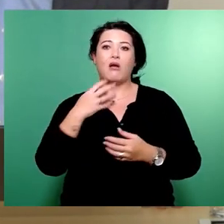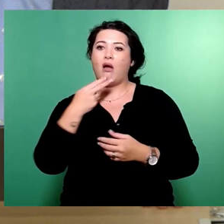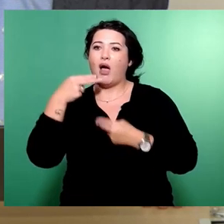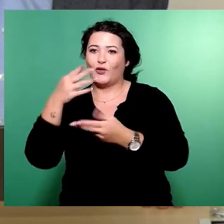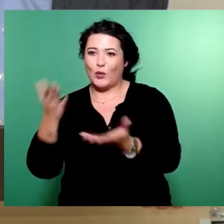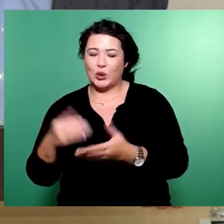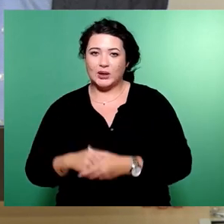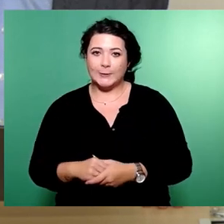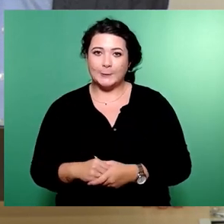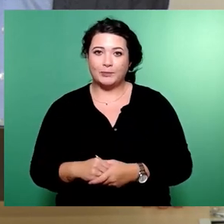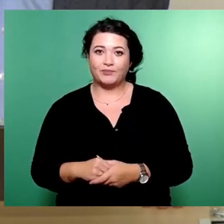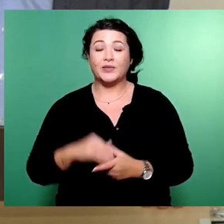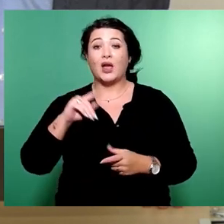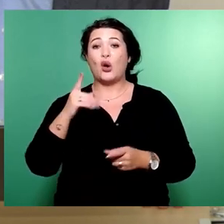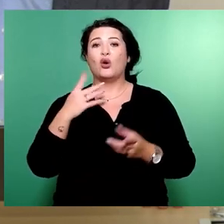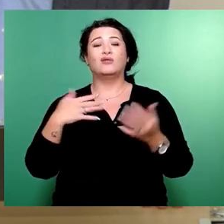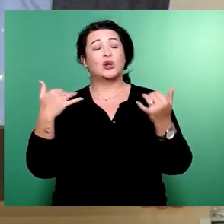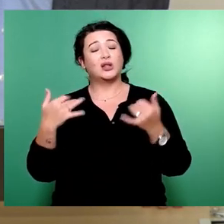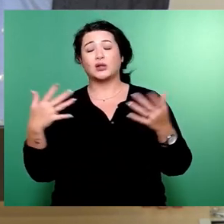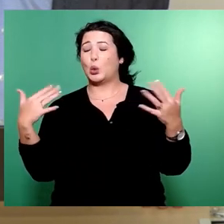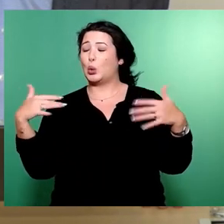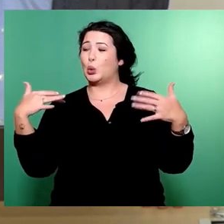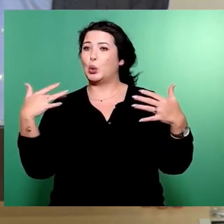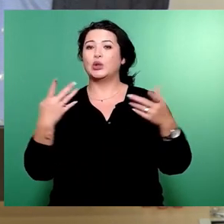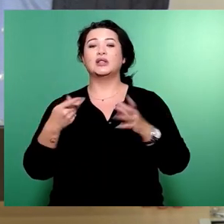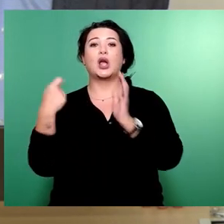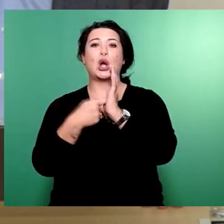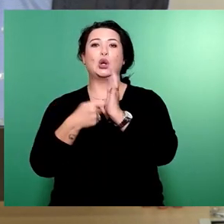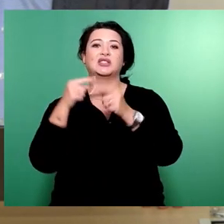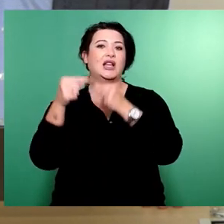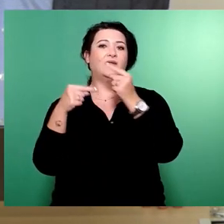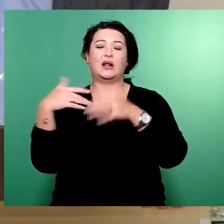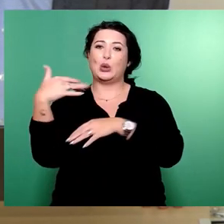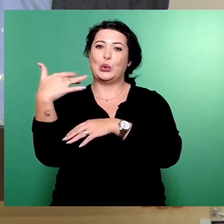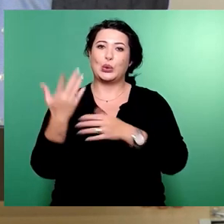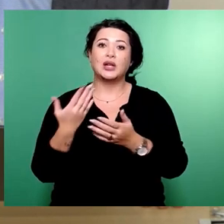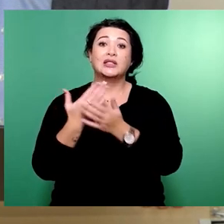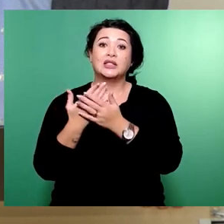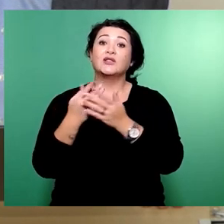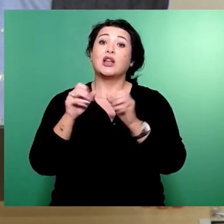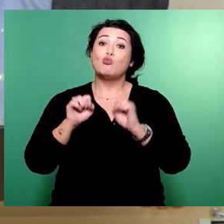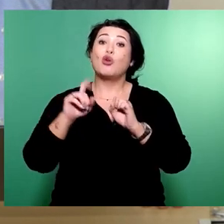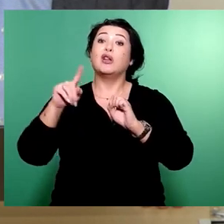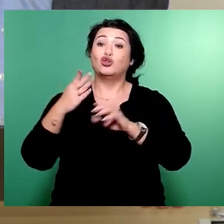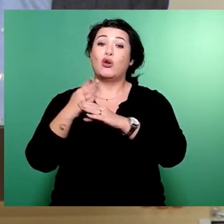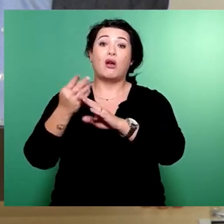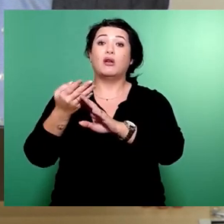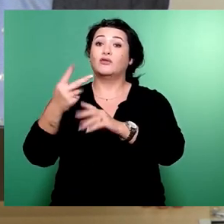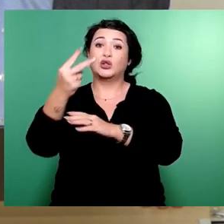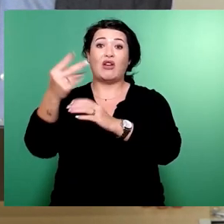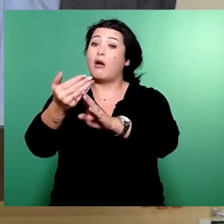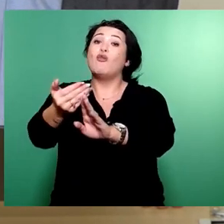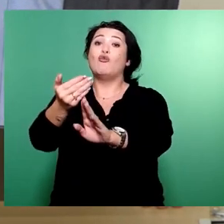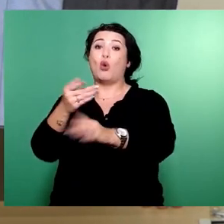Angesichts der teilweise dramatischen Kostenentwicklung bei der DVB könnte dies auch schon wesentlich früher sein. Ich appelliere daher an uns alle,